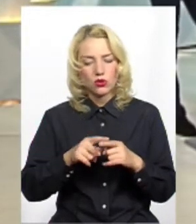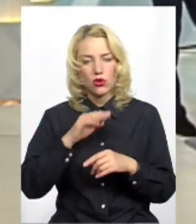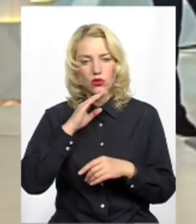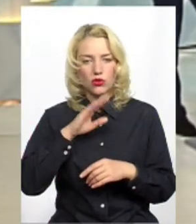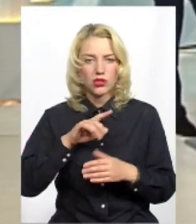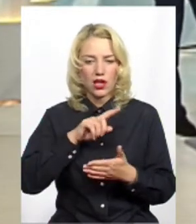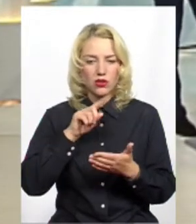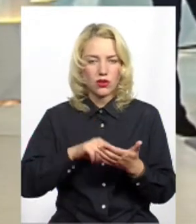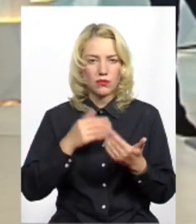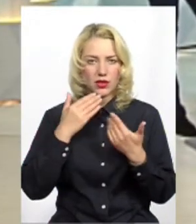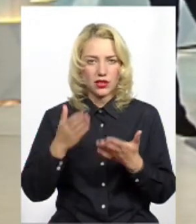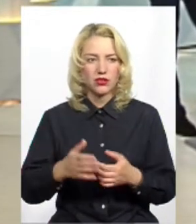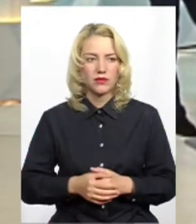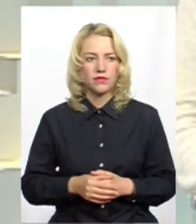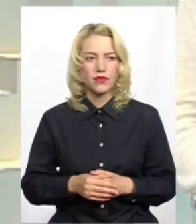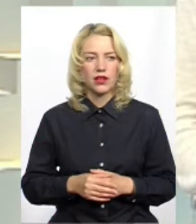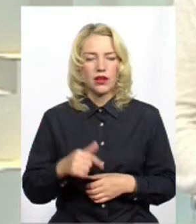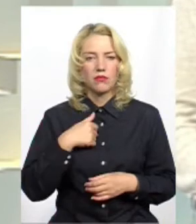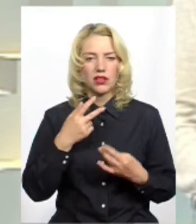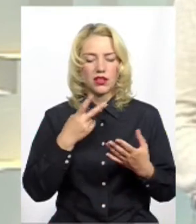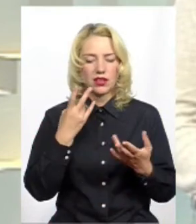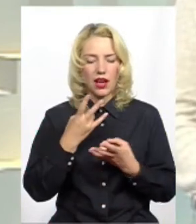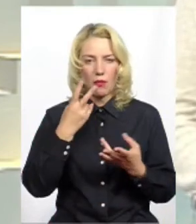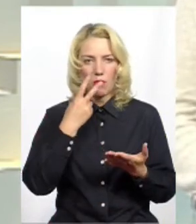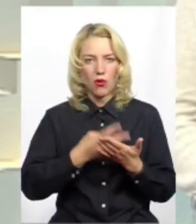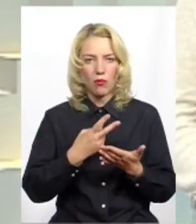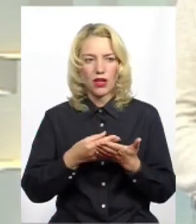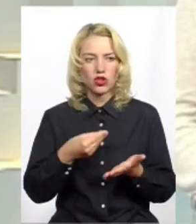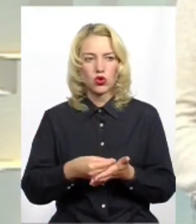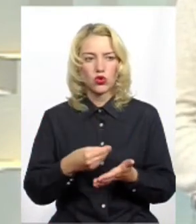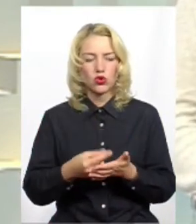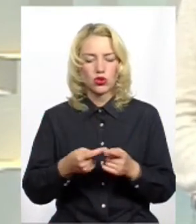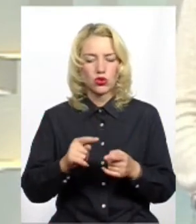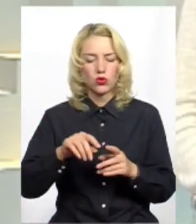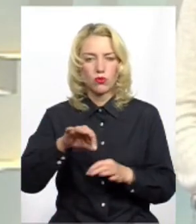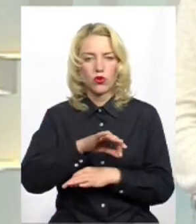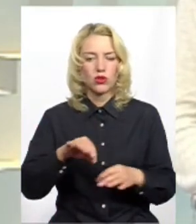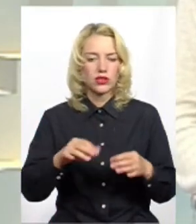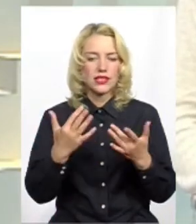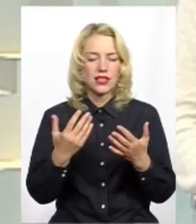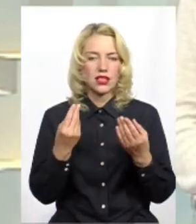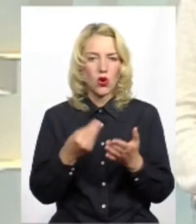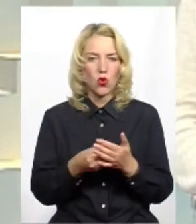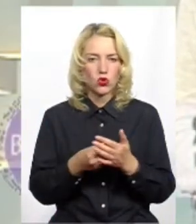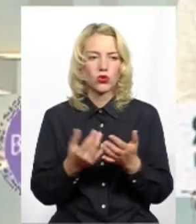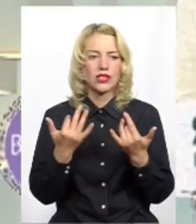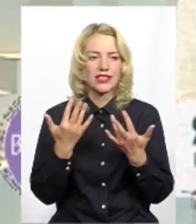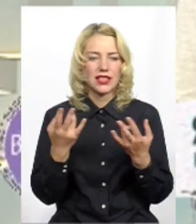Ну, перш за все, треба бачити кошторис даного проєкту, скільки він коштує і скільки потрібно для